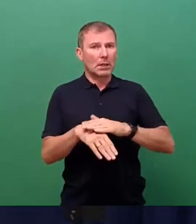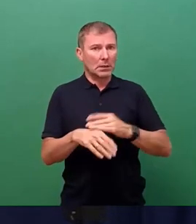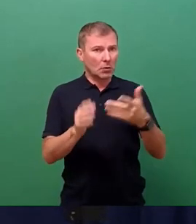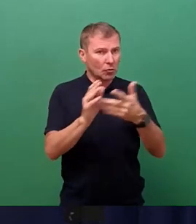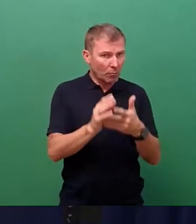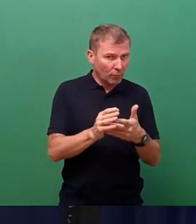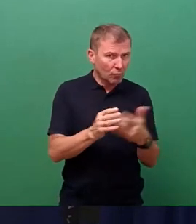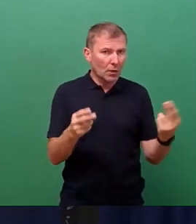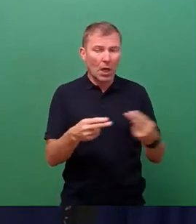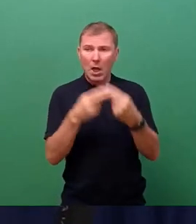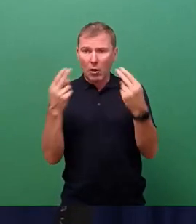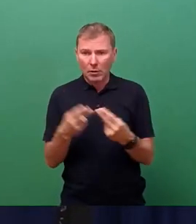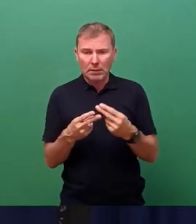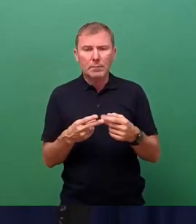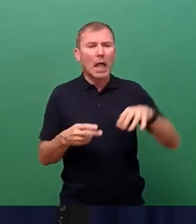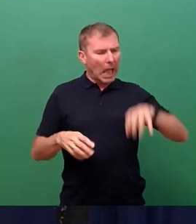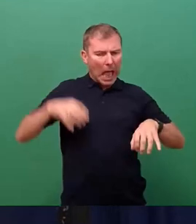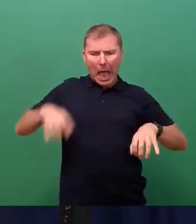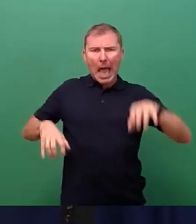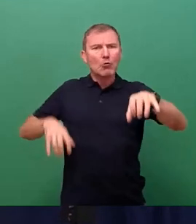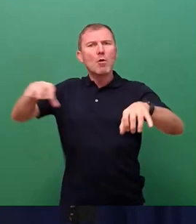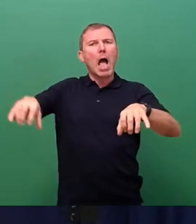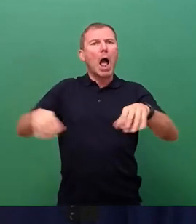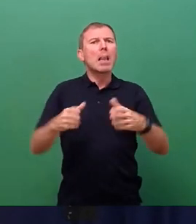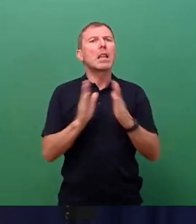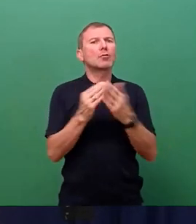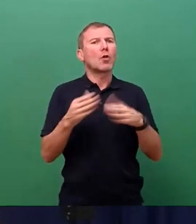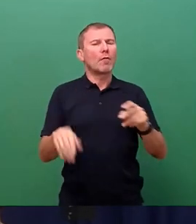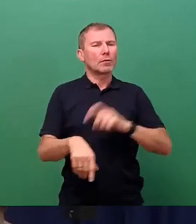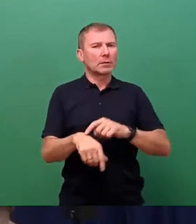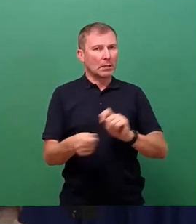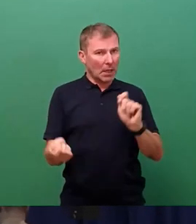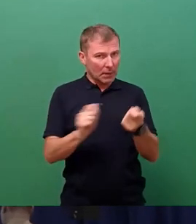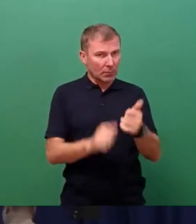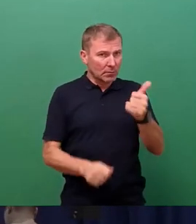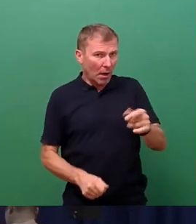Konzept der regionalen Sonntagsöffnungen in der Stadt etwas verändert werden. Vielen Dank.